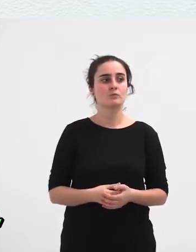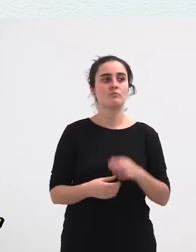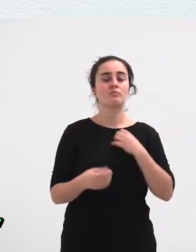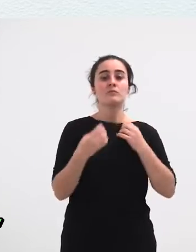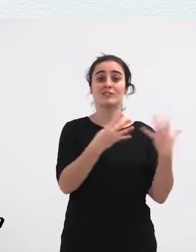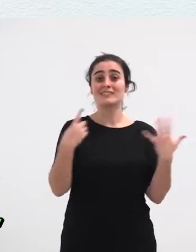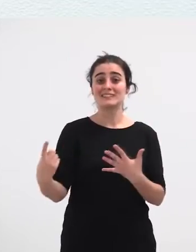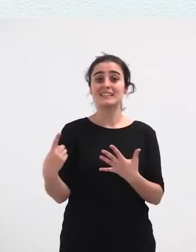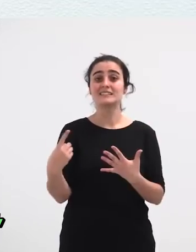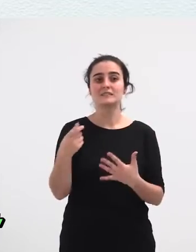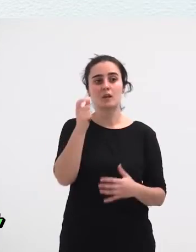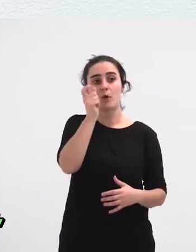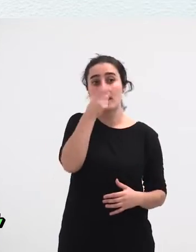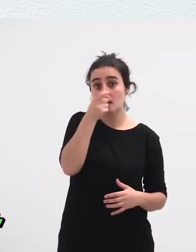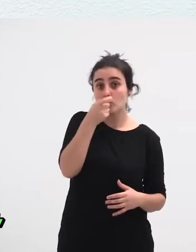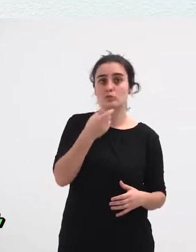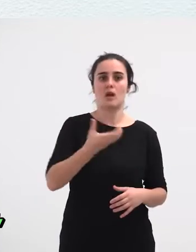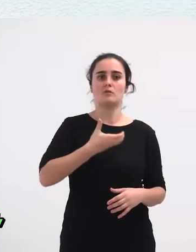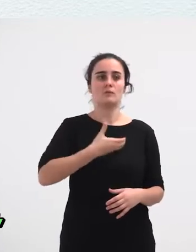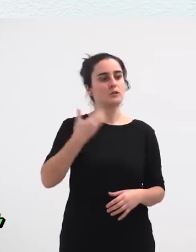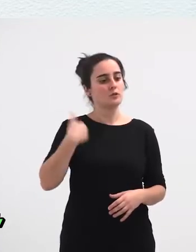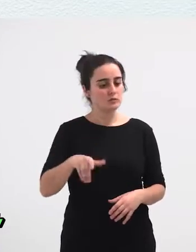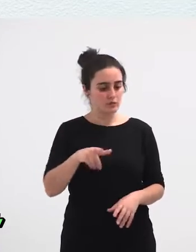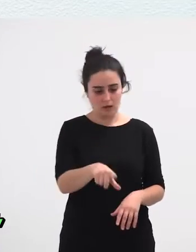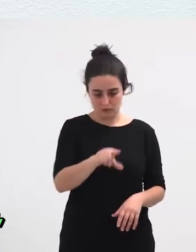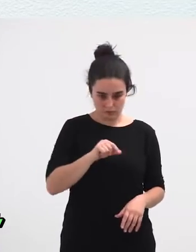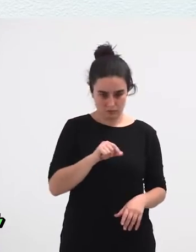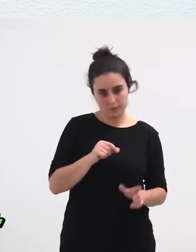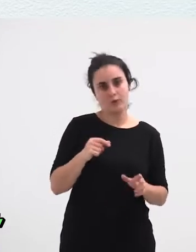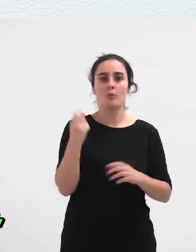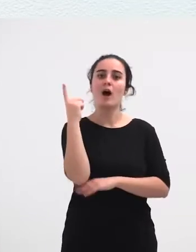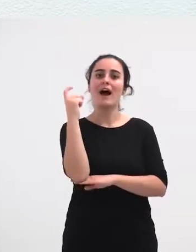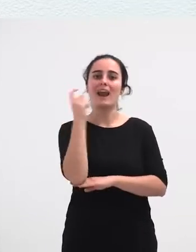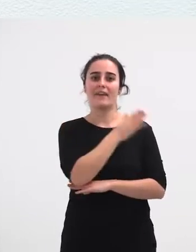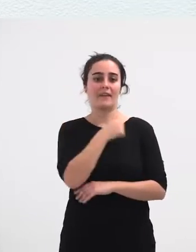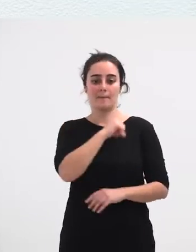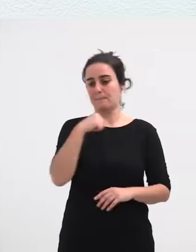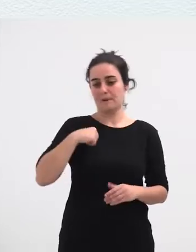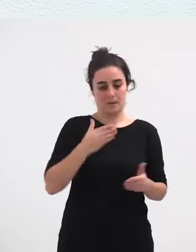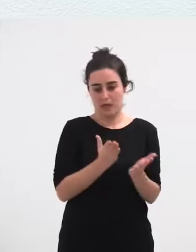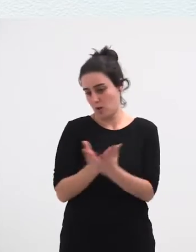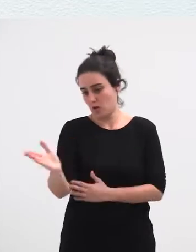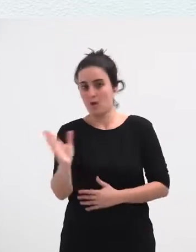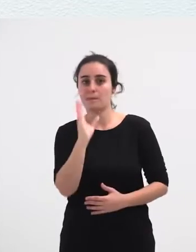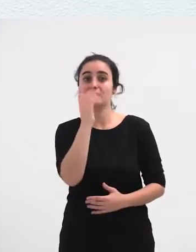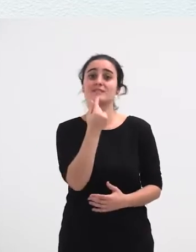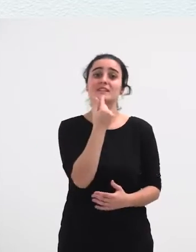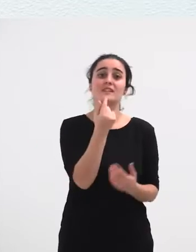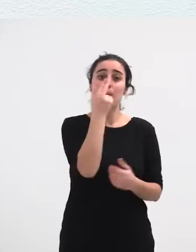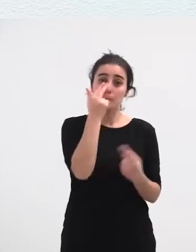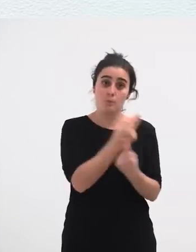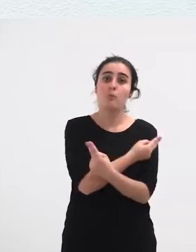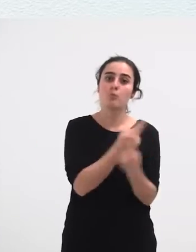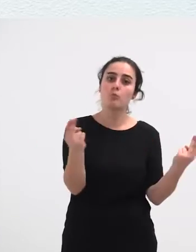Erabakizuen Hordurako Ia beste Alardeak Bera Eka Buz Privatizatzeko Bidea Egin Azaukan Eta Udalak Erabakizuen Alarde Publiko Azena